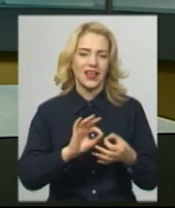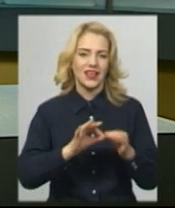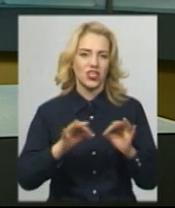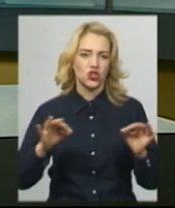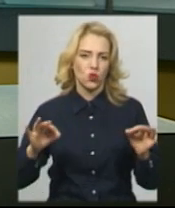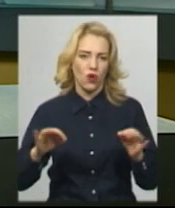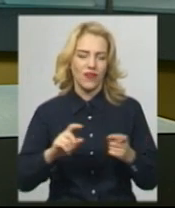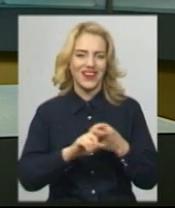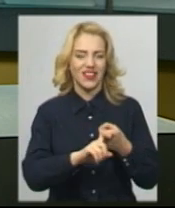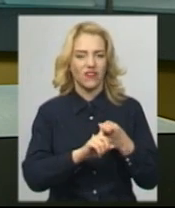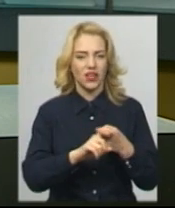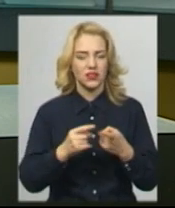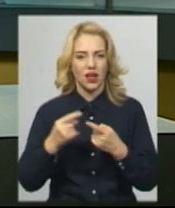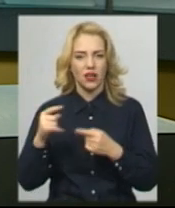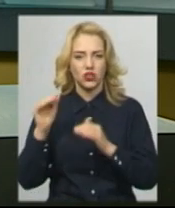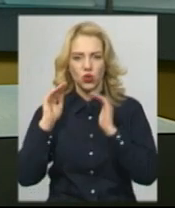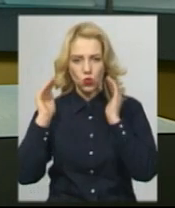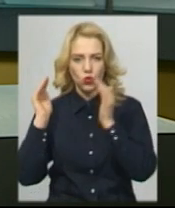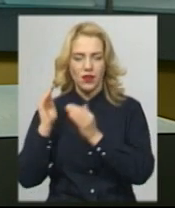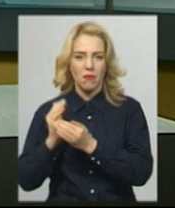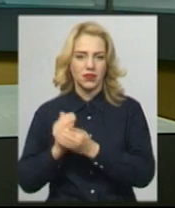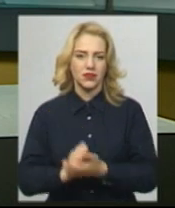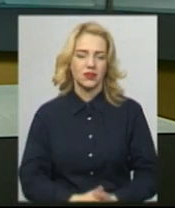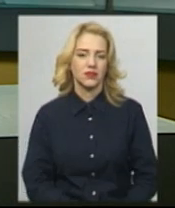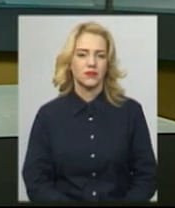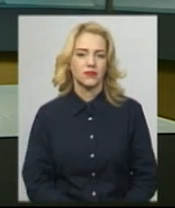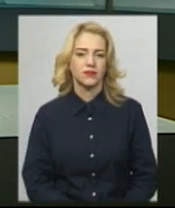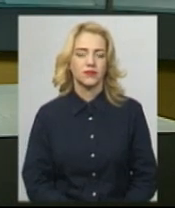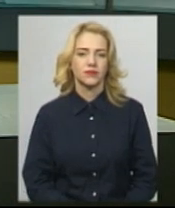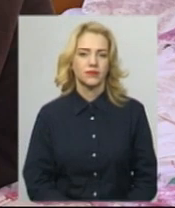стані в реанімації. Подробиці далі у сюжеті Тетяни Ворожцової.